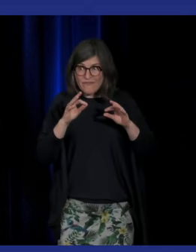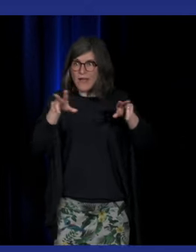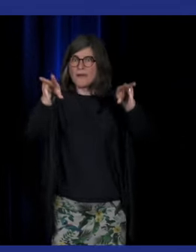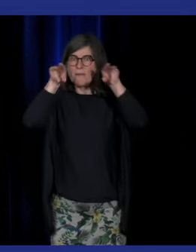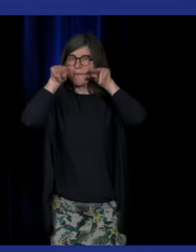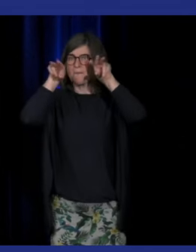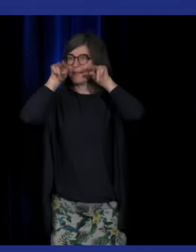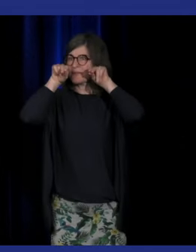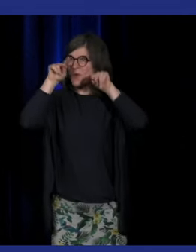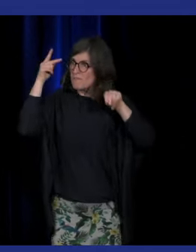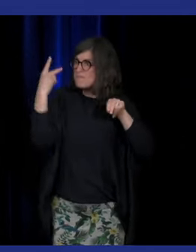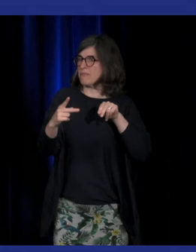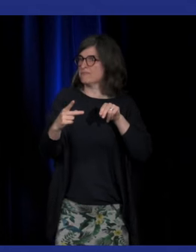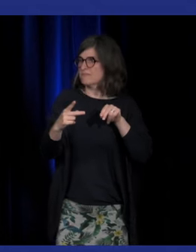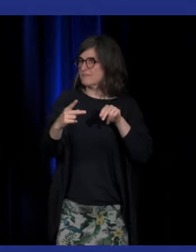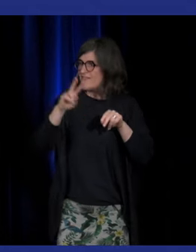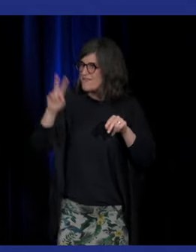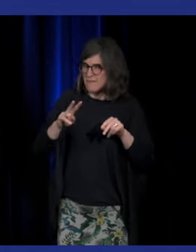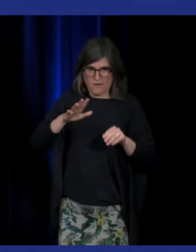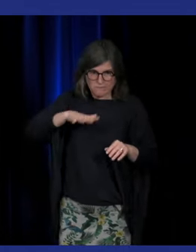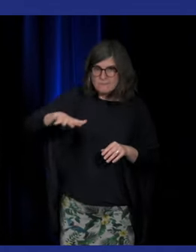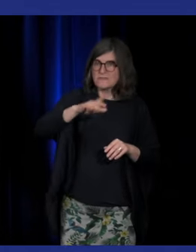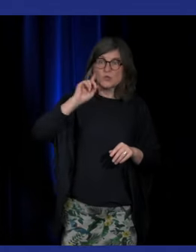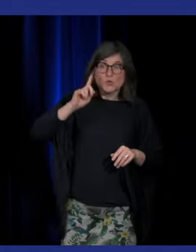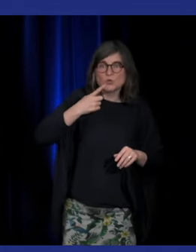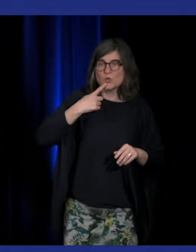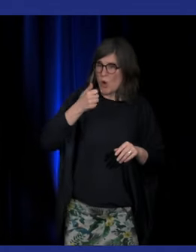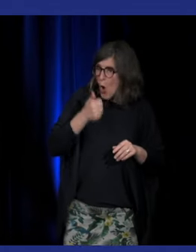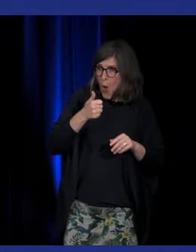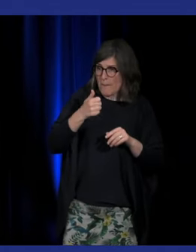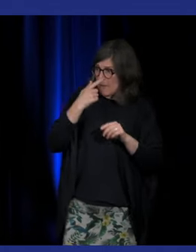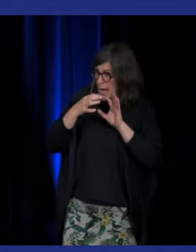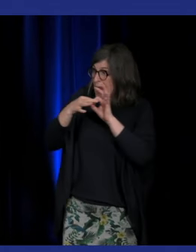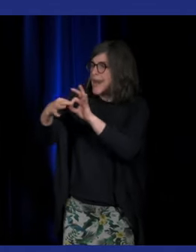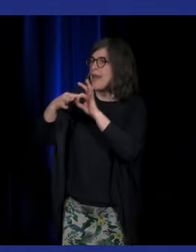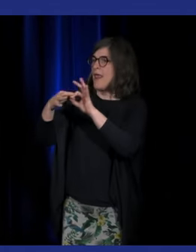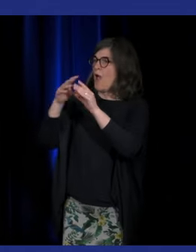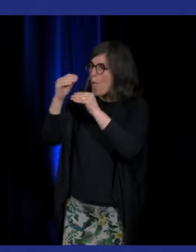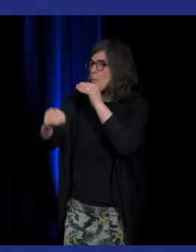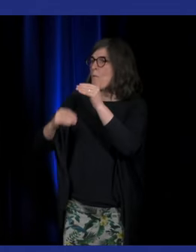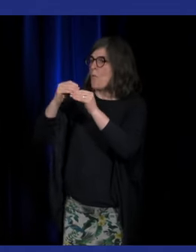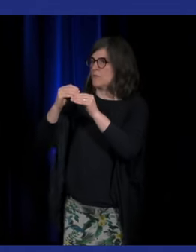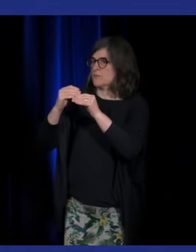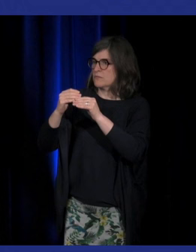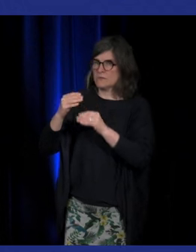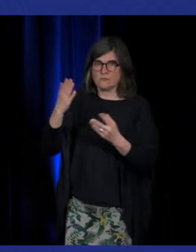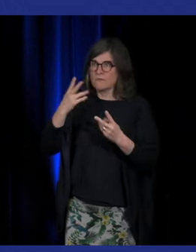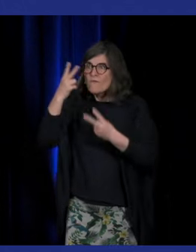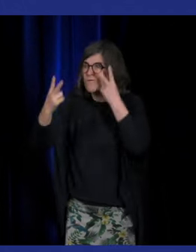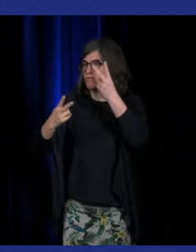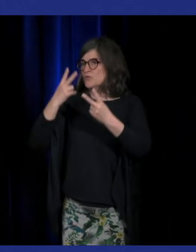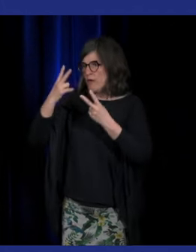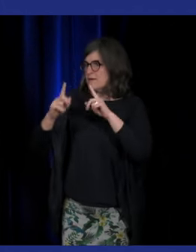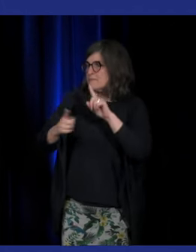personnes sourdes fait que les personnes sourdes, ils ont un rapport qui est particulièrement visuel, pas seulement, mais particulièrement